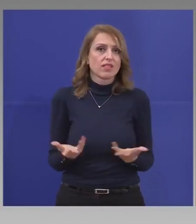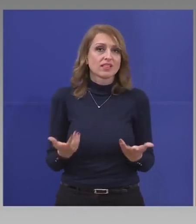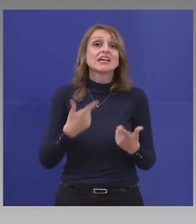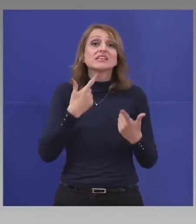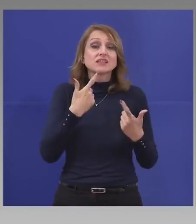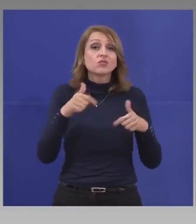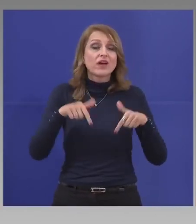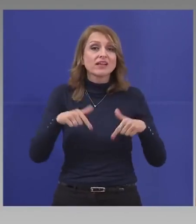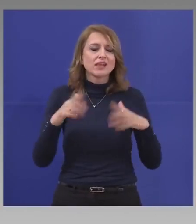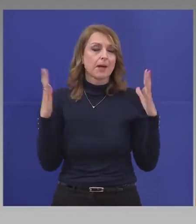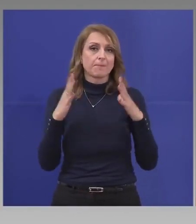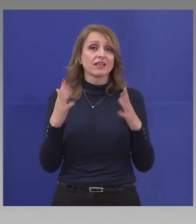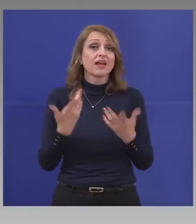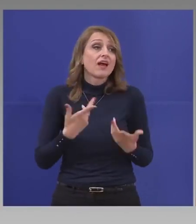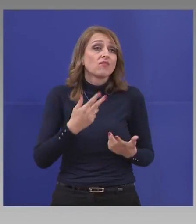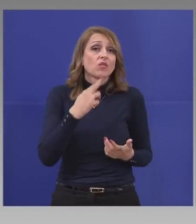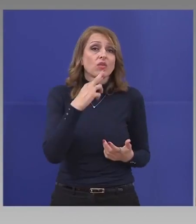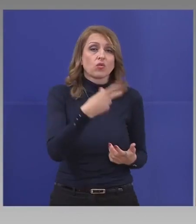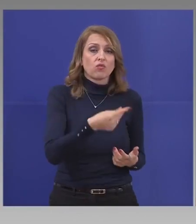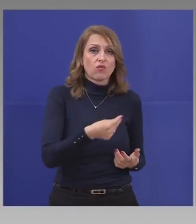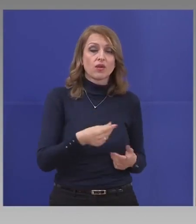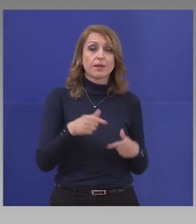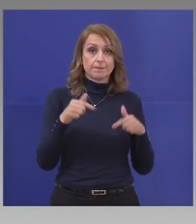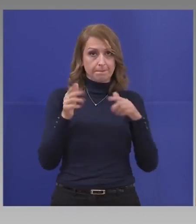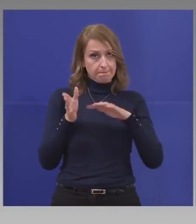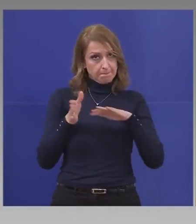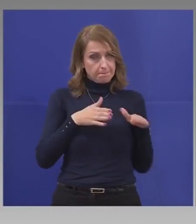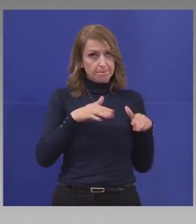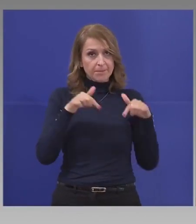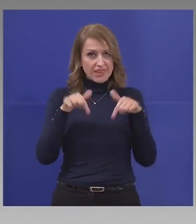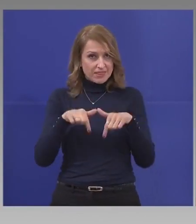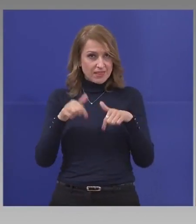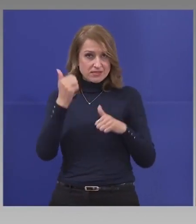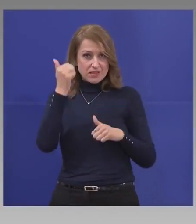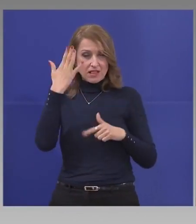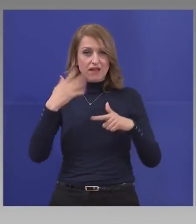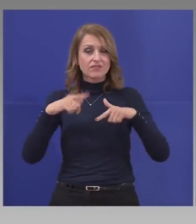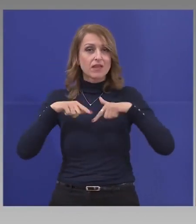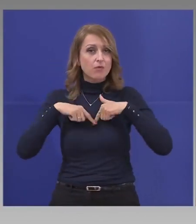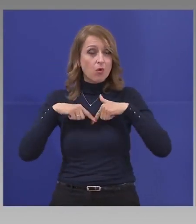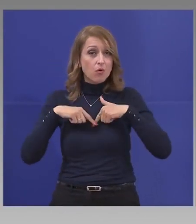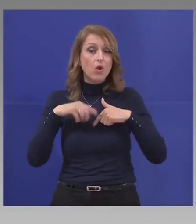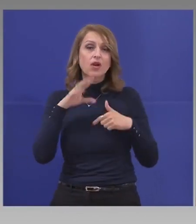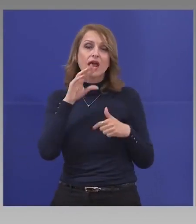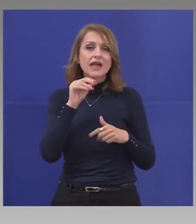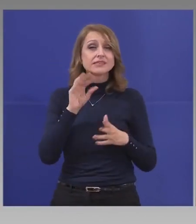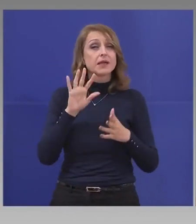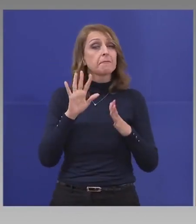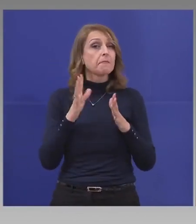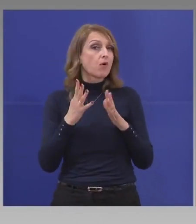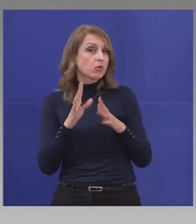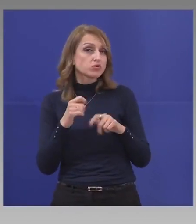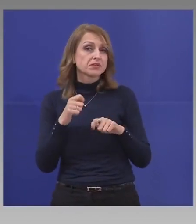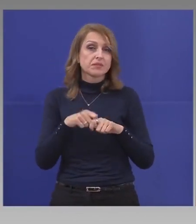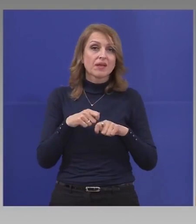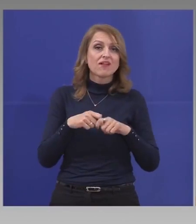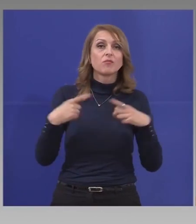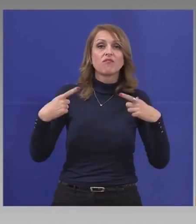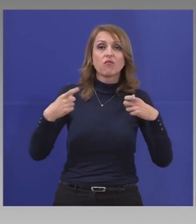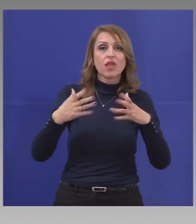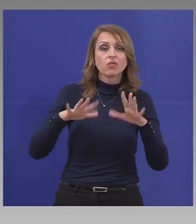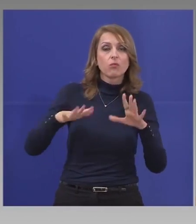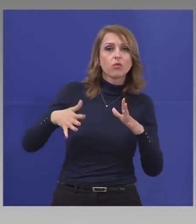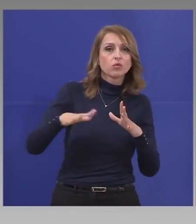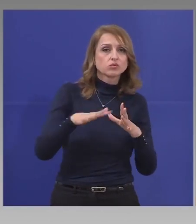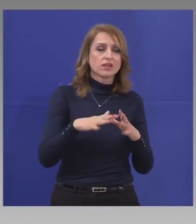Накво да ти отговорам? Днес главният прокурор Гешев така намекна за военно положение. Обмислят ли се по-строги мерки в България?